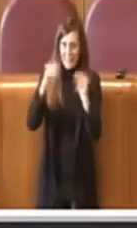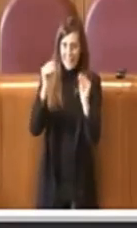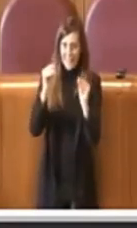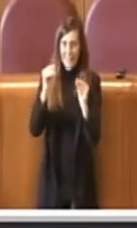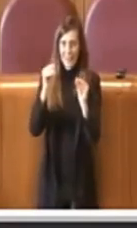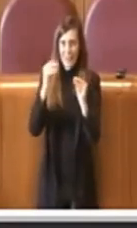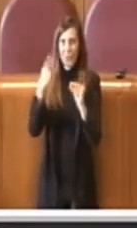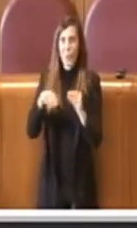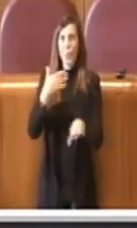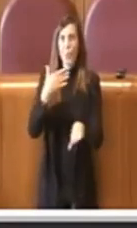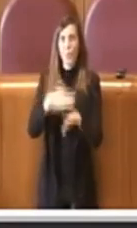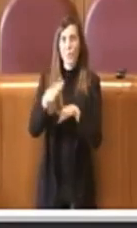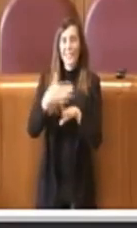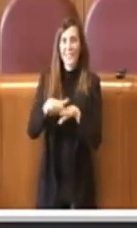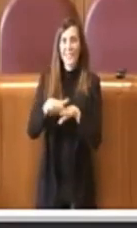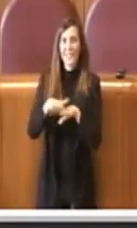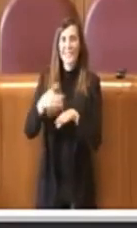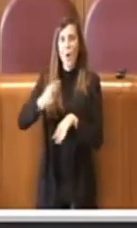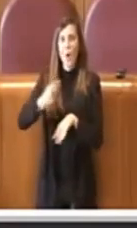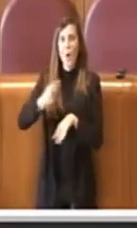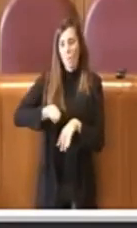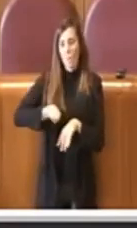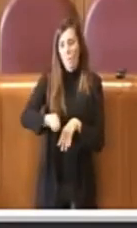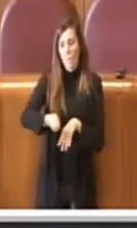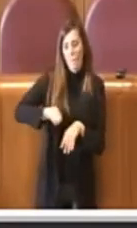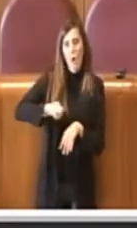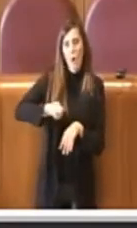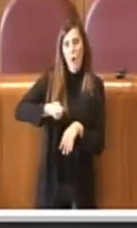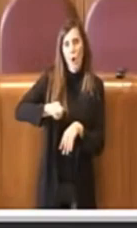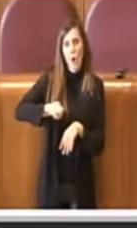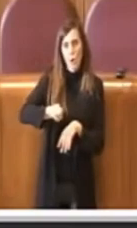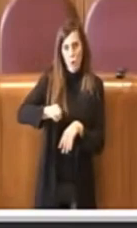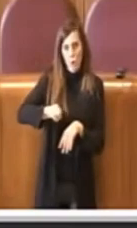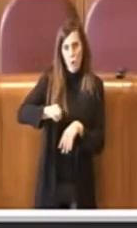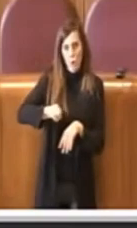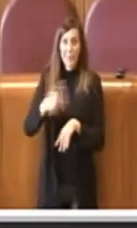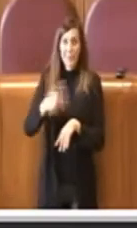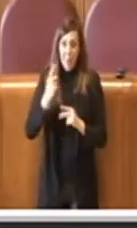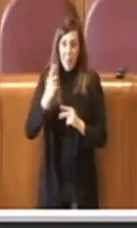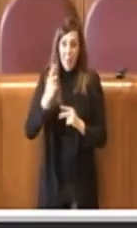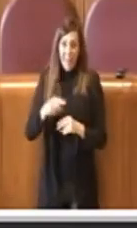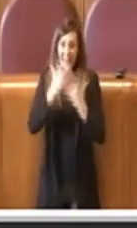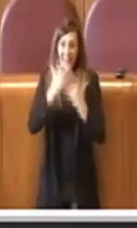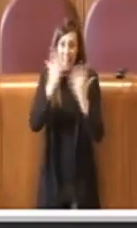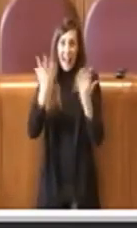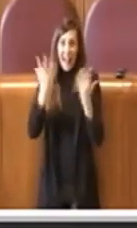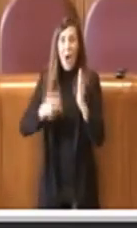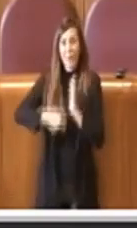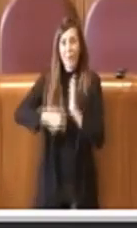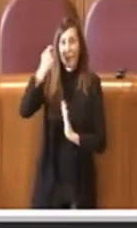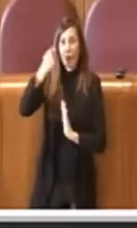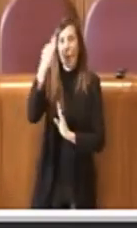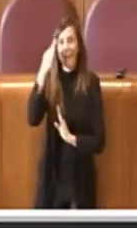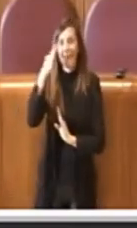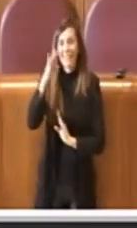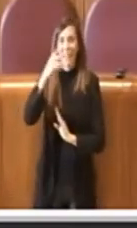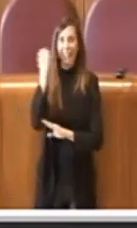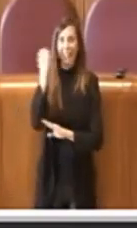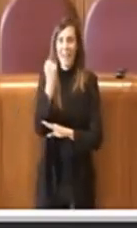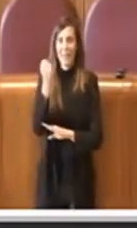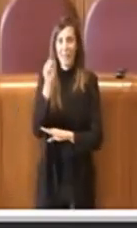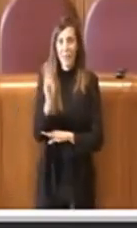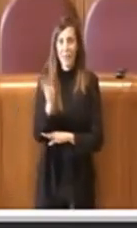l'utilizzo del POS, che è uno strumento che garantirà trasparenza, aumenterà la qualità del servizio taxi e che quindi